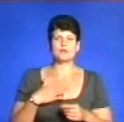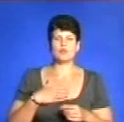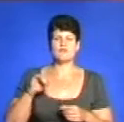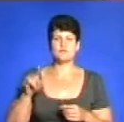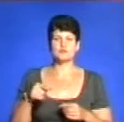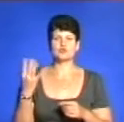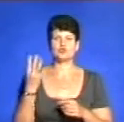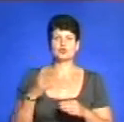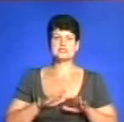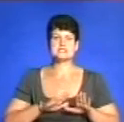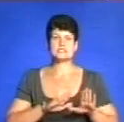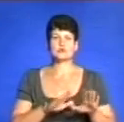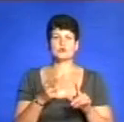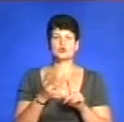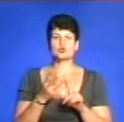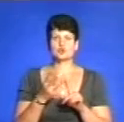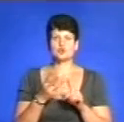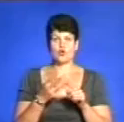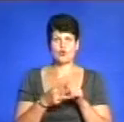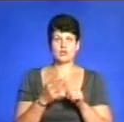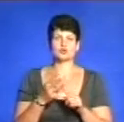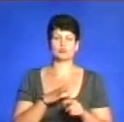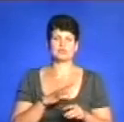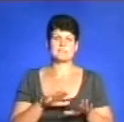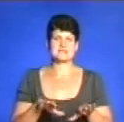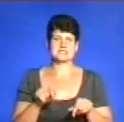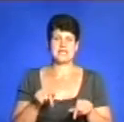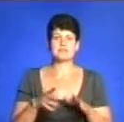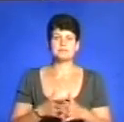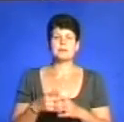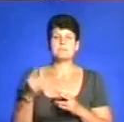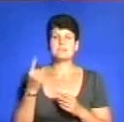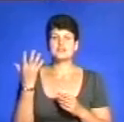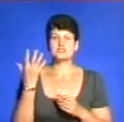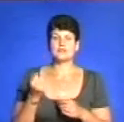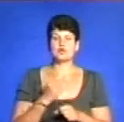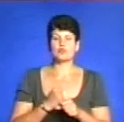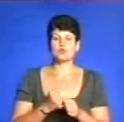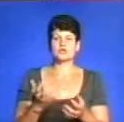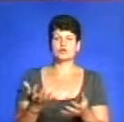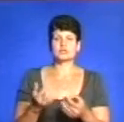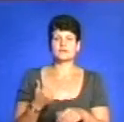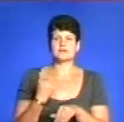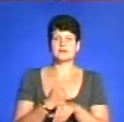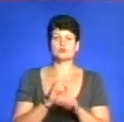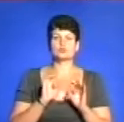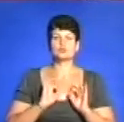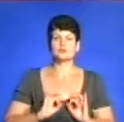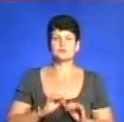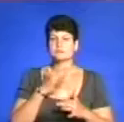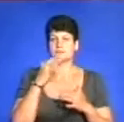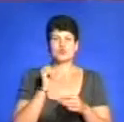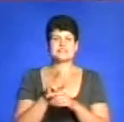чотирьох заступників, чи найменше троє, були в місцевості. Перший же день роботи В'ячеслав Перш отримав від генпрокурора низку завдань.